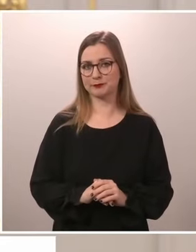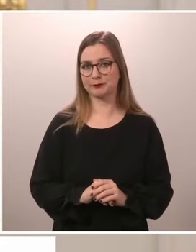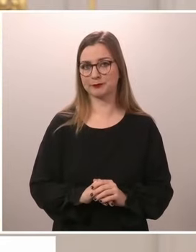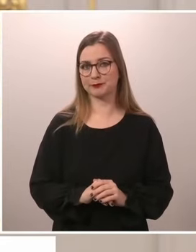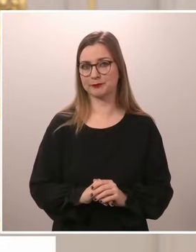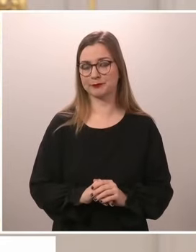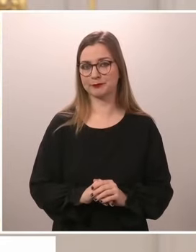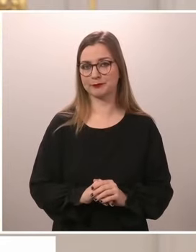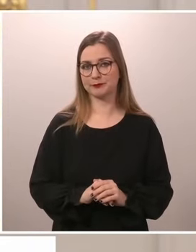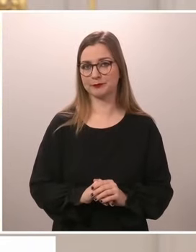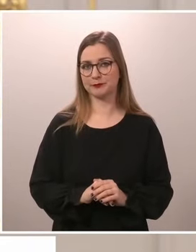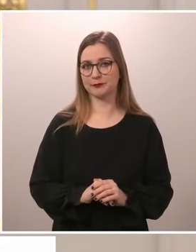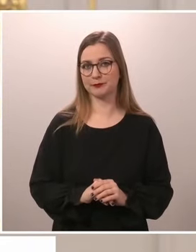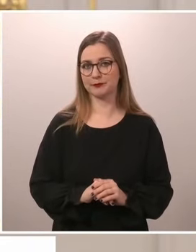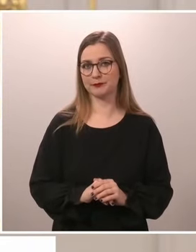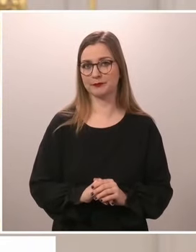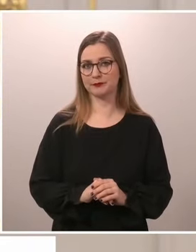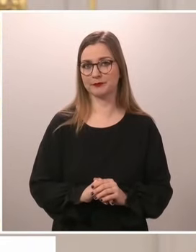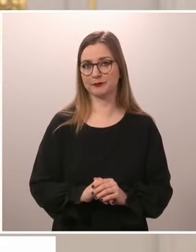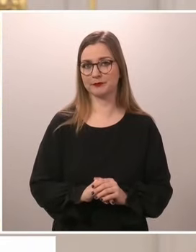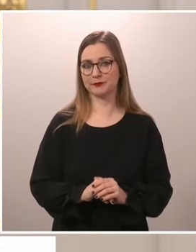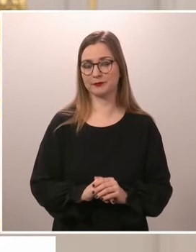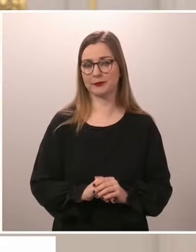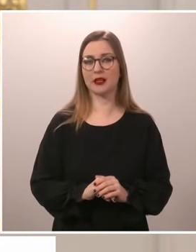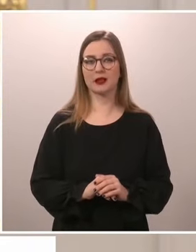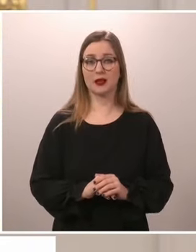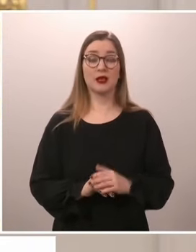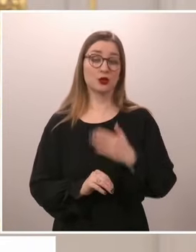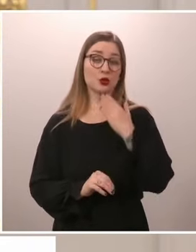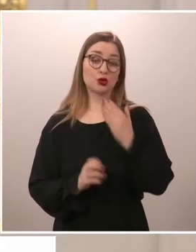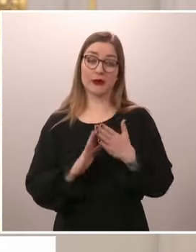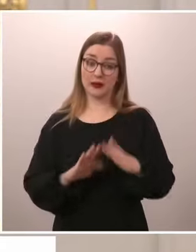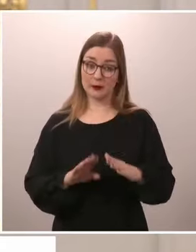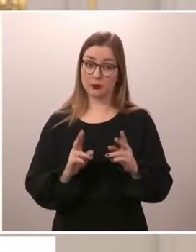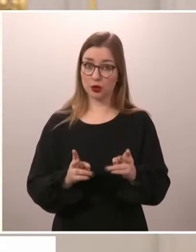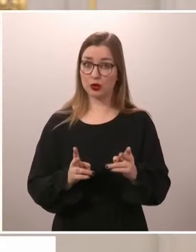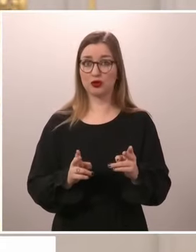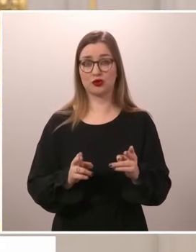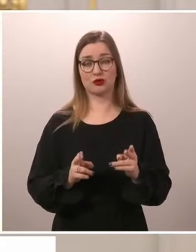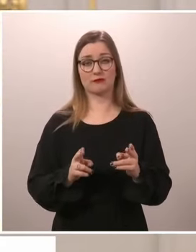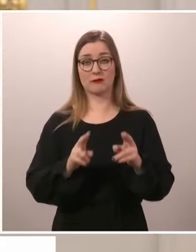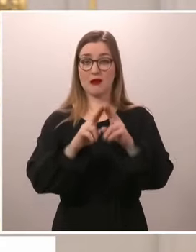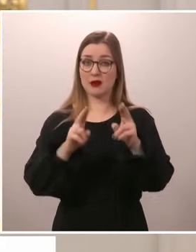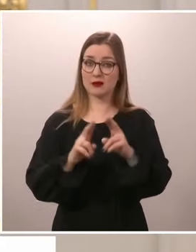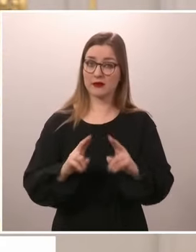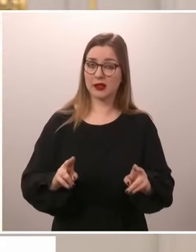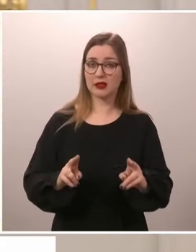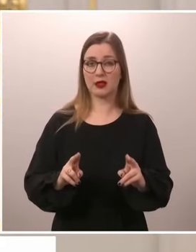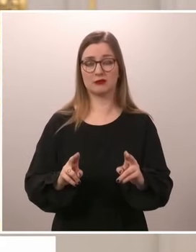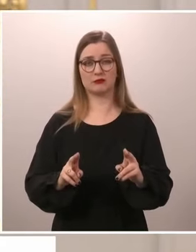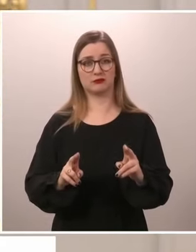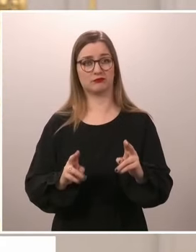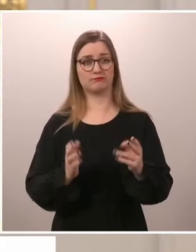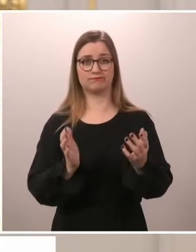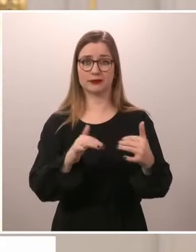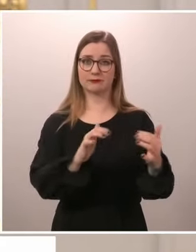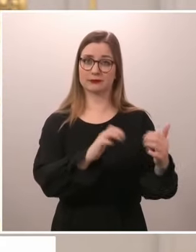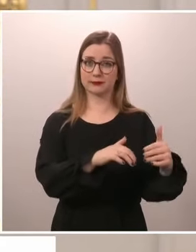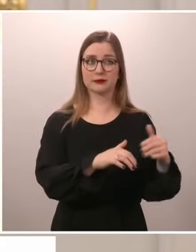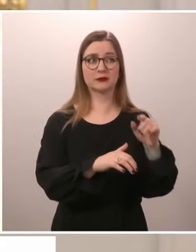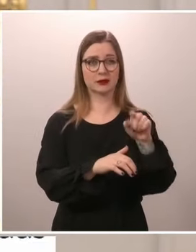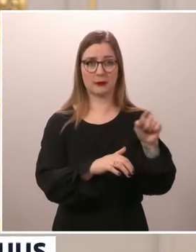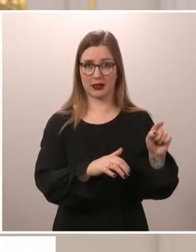går till ett internationellt möte, unga veckan till exempel, FN-veckan i september en sådan,